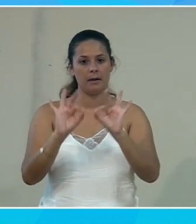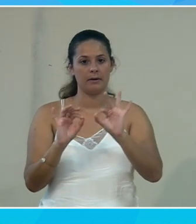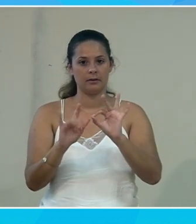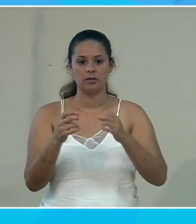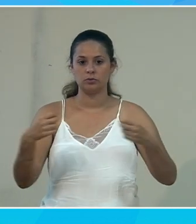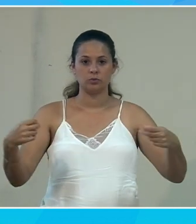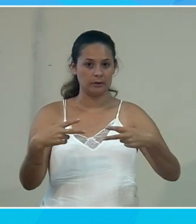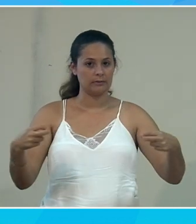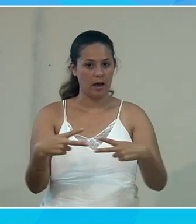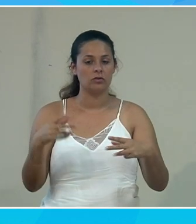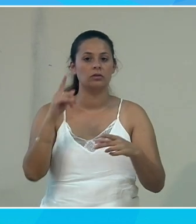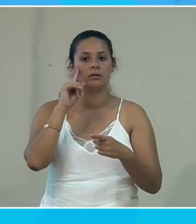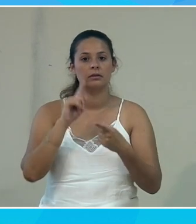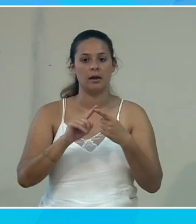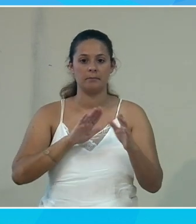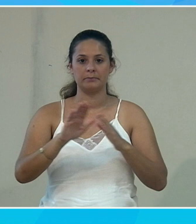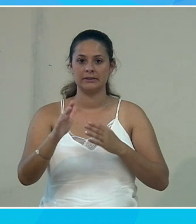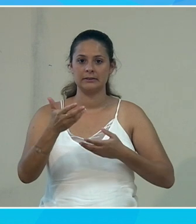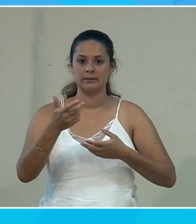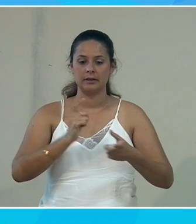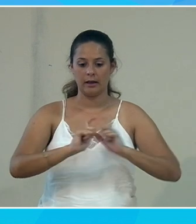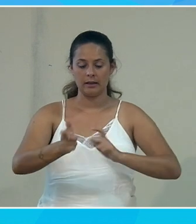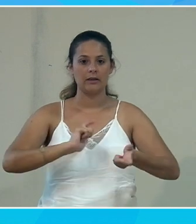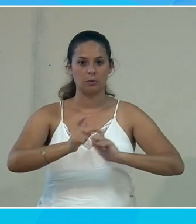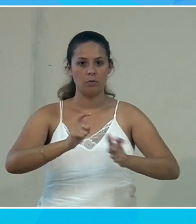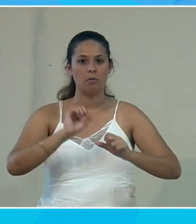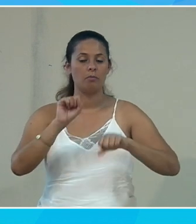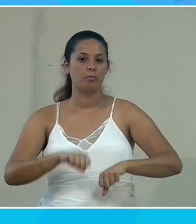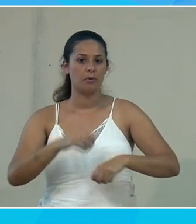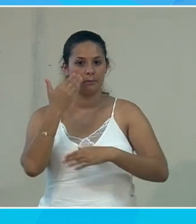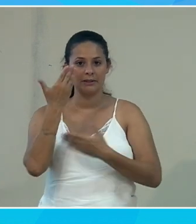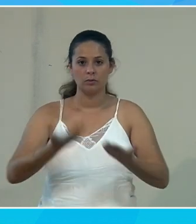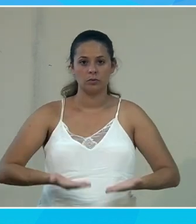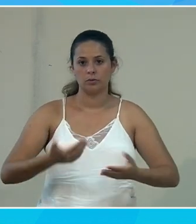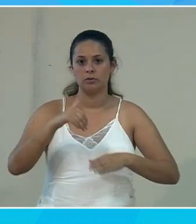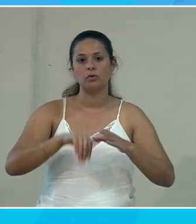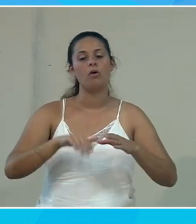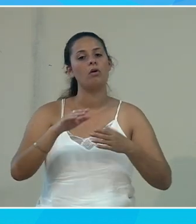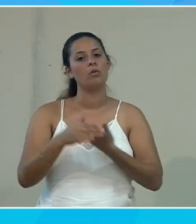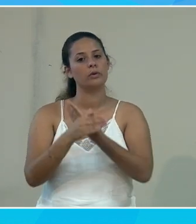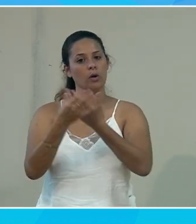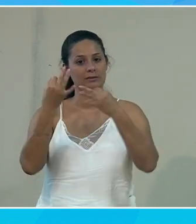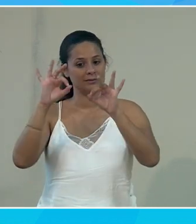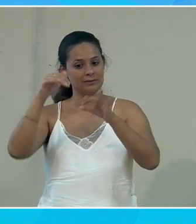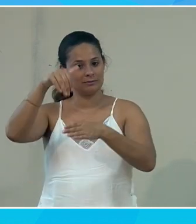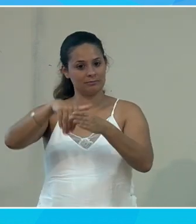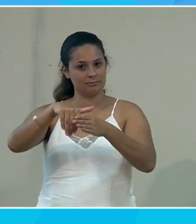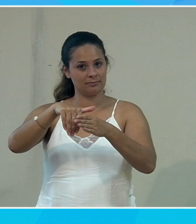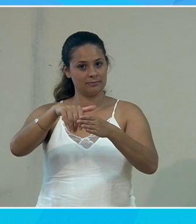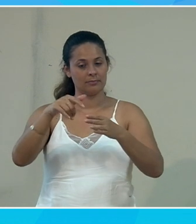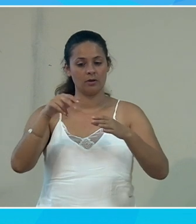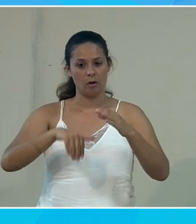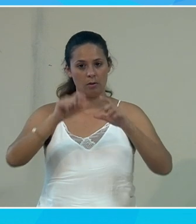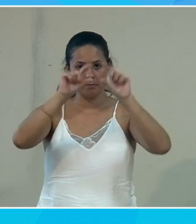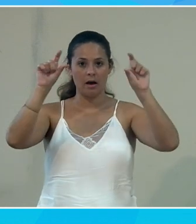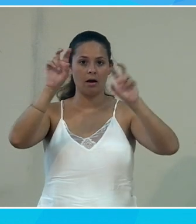sous-titrage et sur la partie interaction, on peut par exemple aujourd'hui dans Windows 10, je vais mettre dans ma barre de